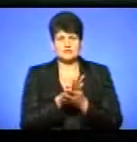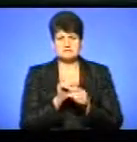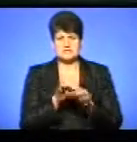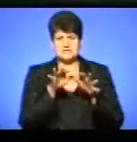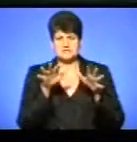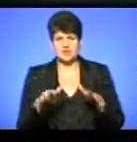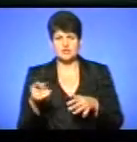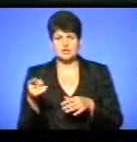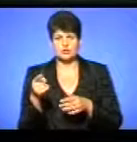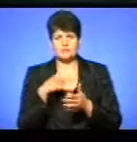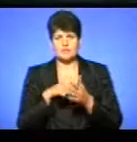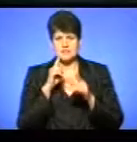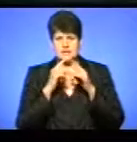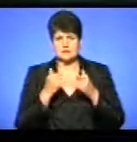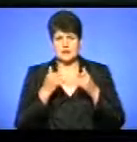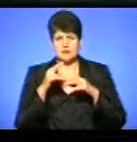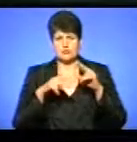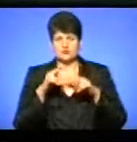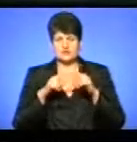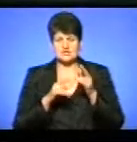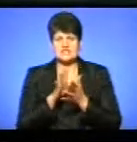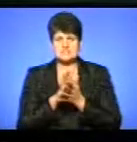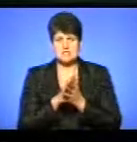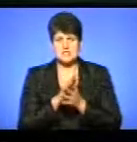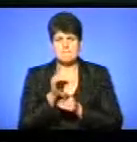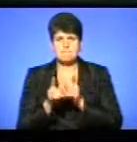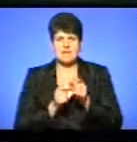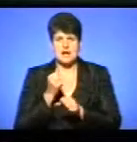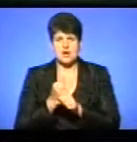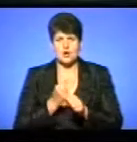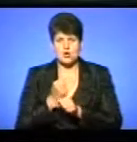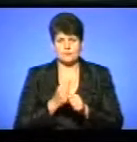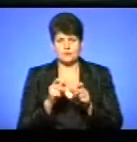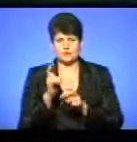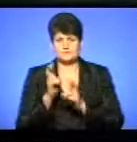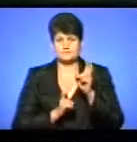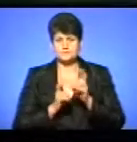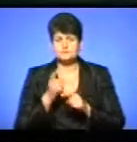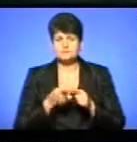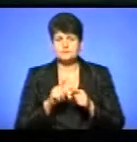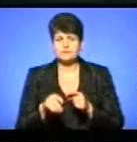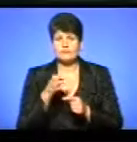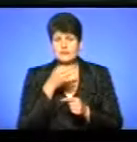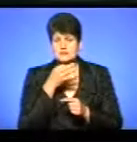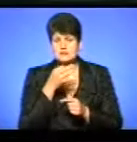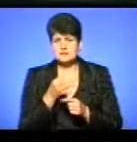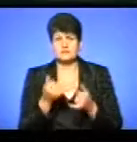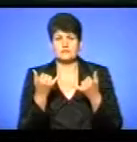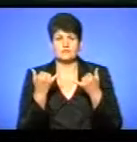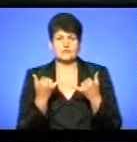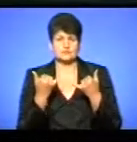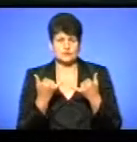Тернопільській міській раді для будівництва сміттєпереробного комплексу. Про це він повідомив під час дня діалогу з владою, який